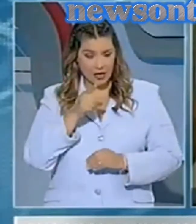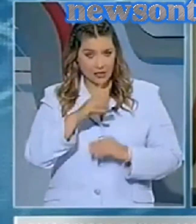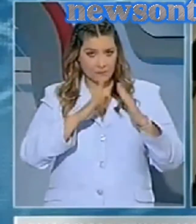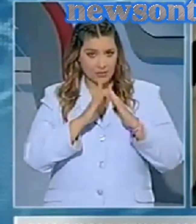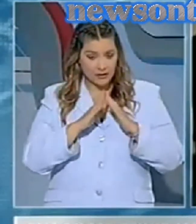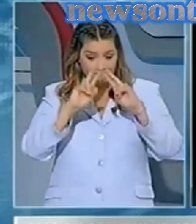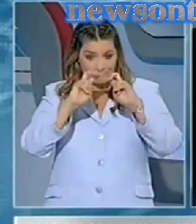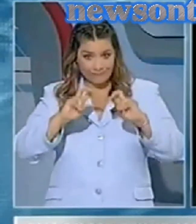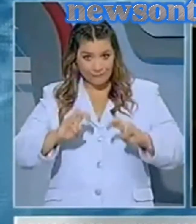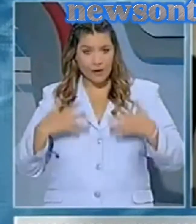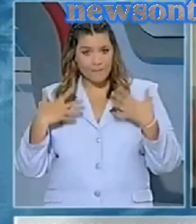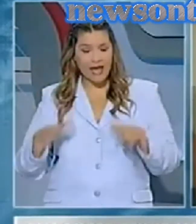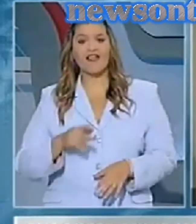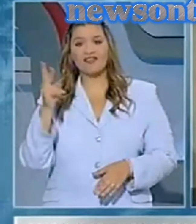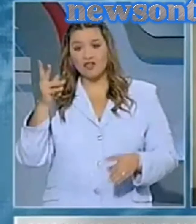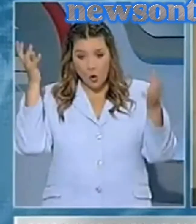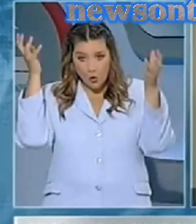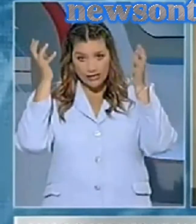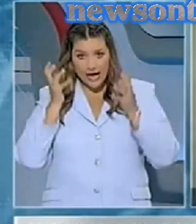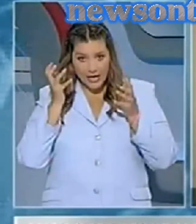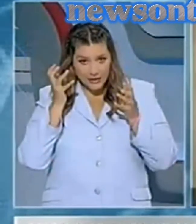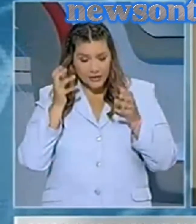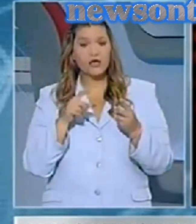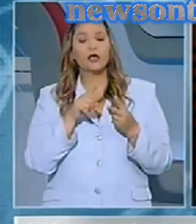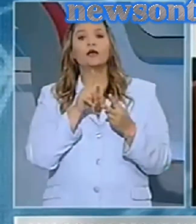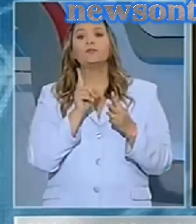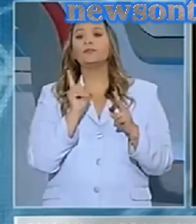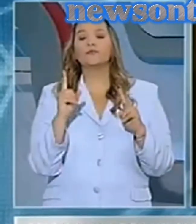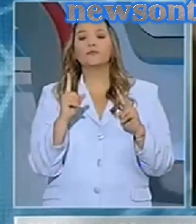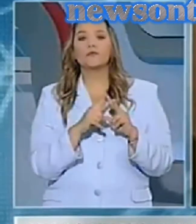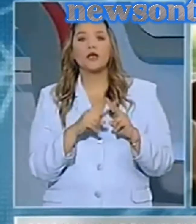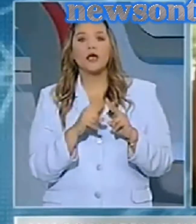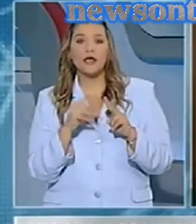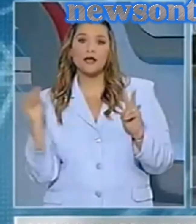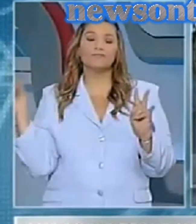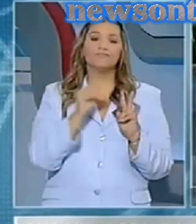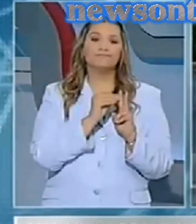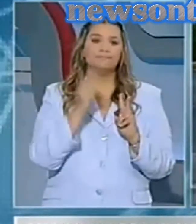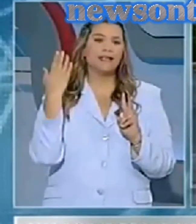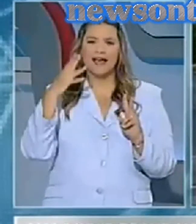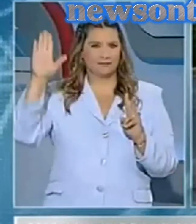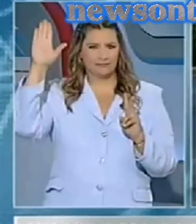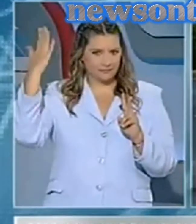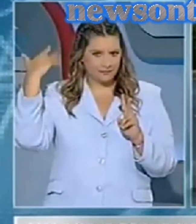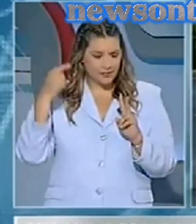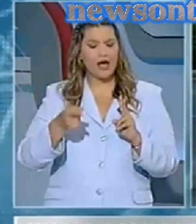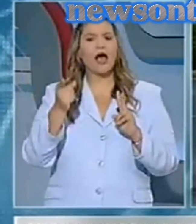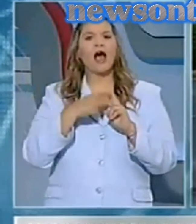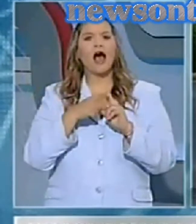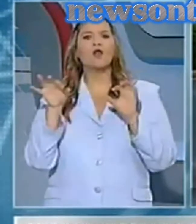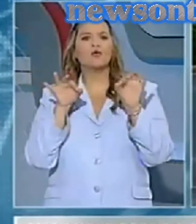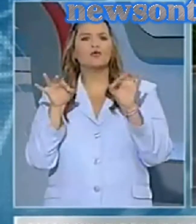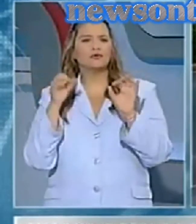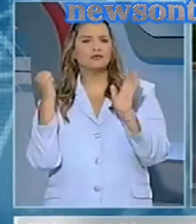εντοπίστηκαν μεταξύ άλλων δύο κράνοι, εκ των οποίων το ένα έφερε διακριτικά τον Εσές, ένα άλλο που έφερε τη Σβάστηγκα,